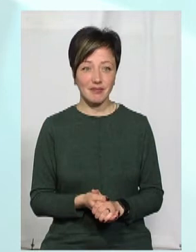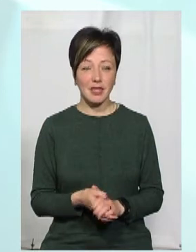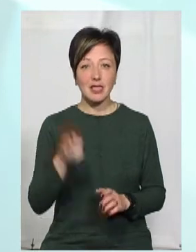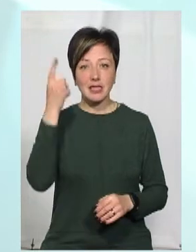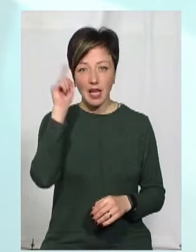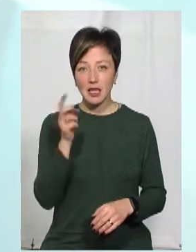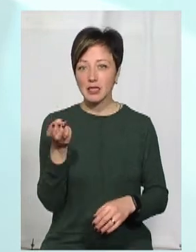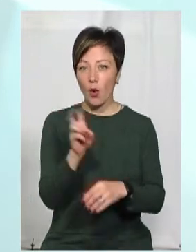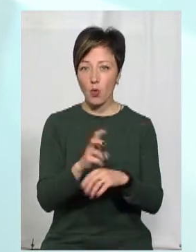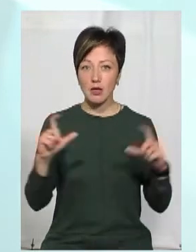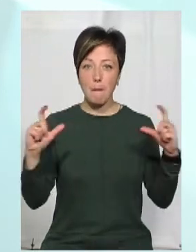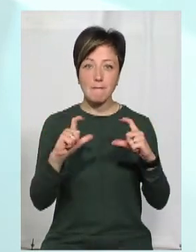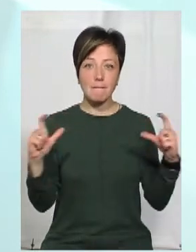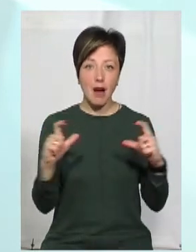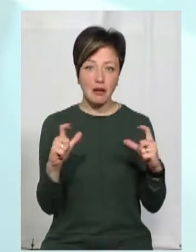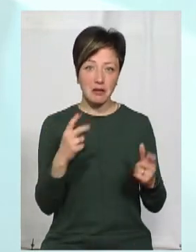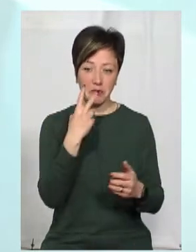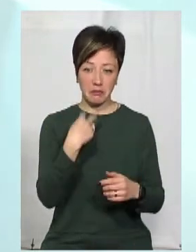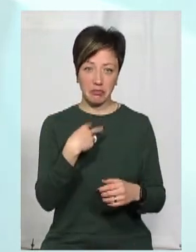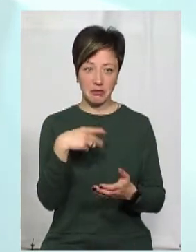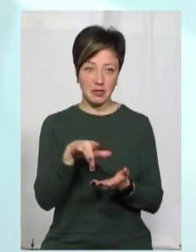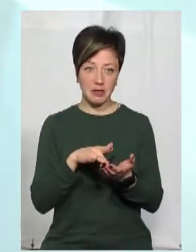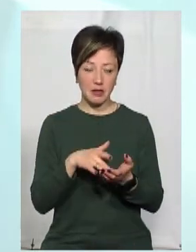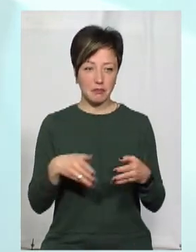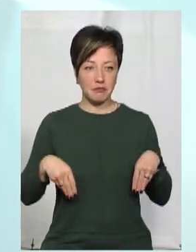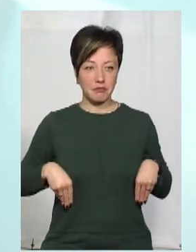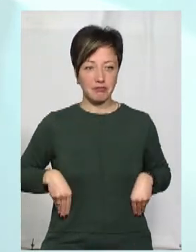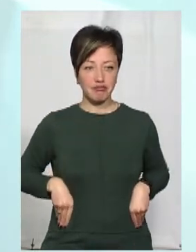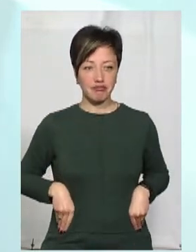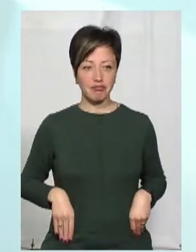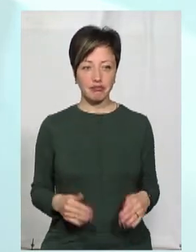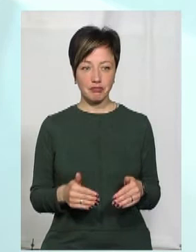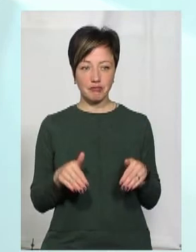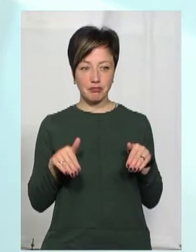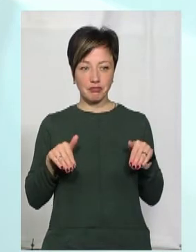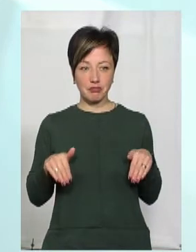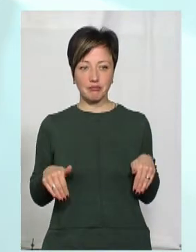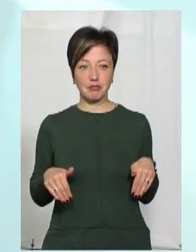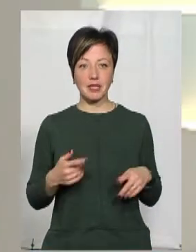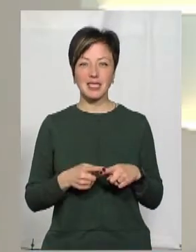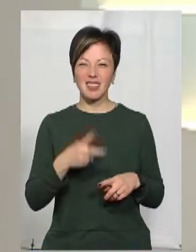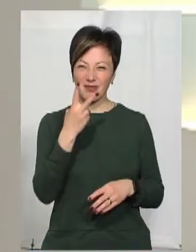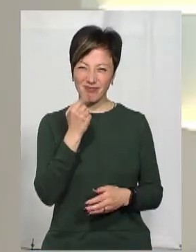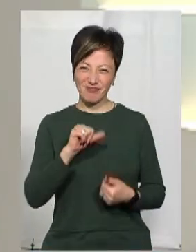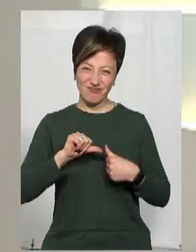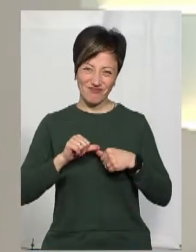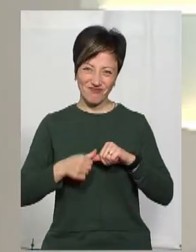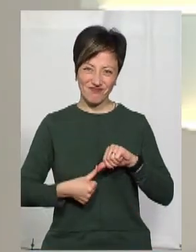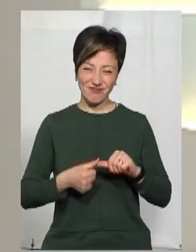заходиш в магазин, бачиш, що циган, раз, отак кармани, ну, хіба тільки цигани крадуться? такий стереотип.